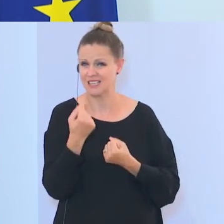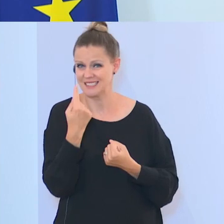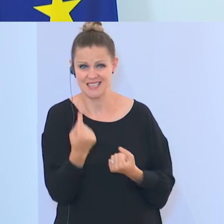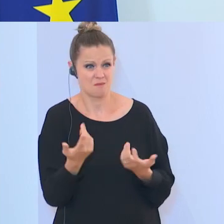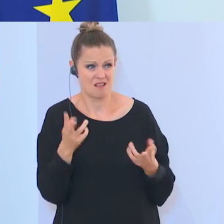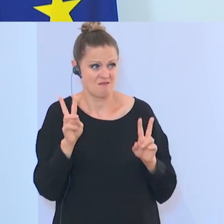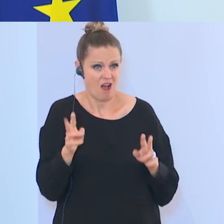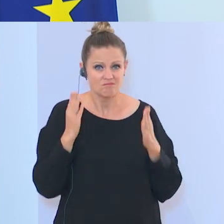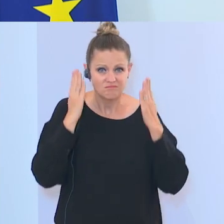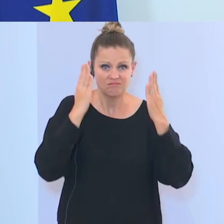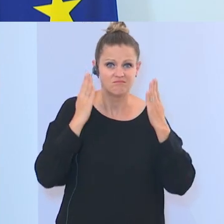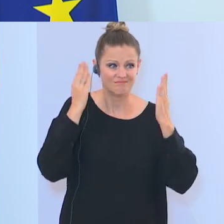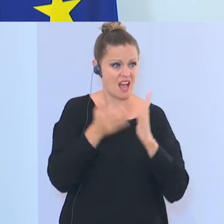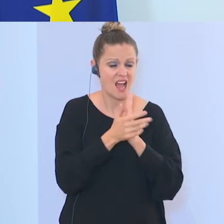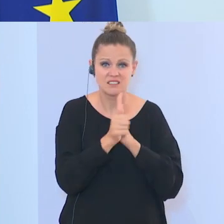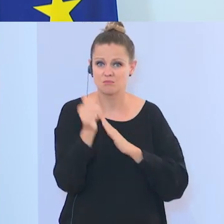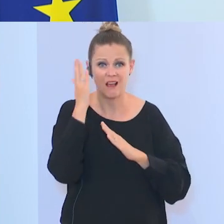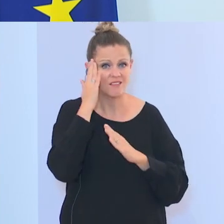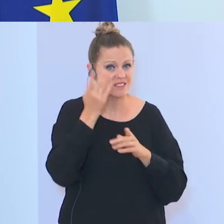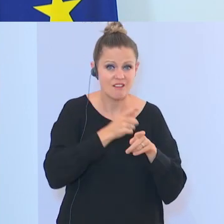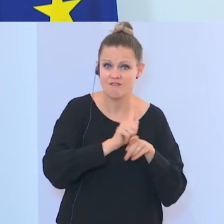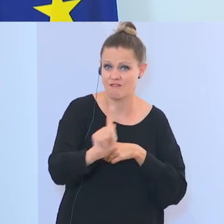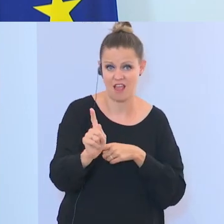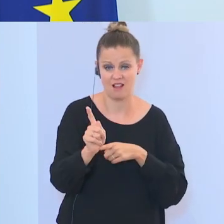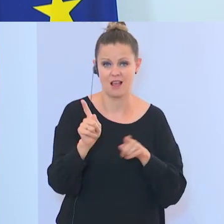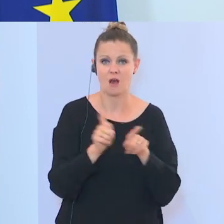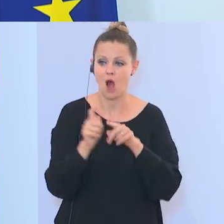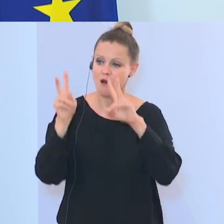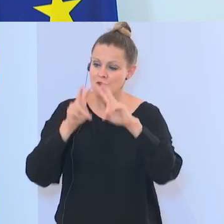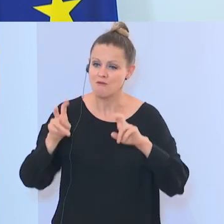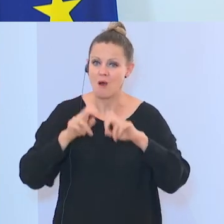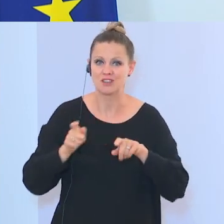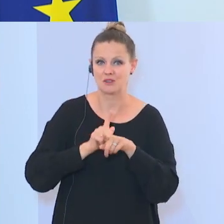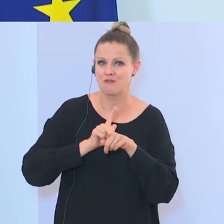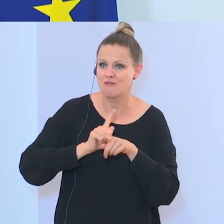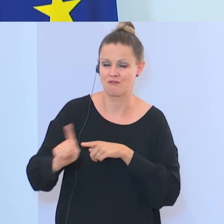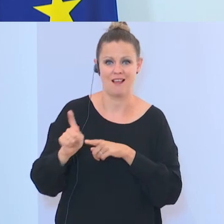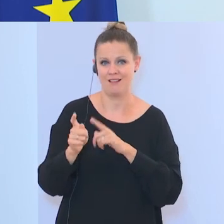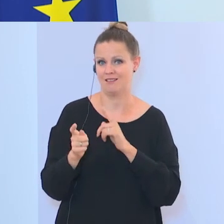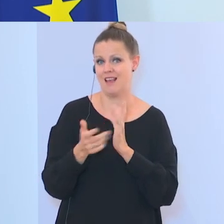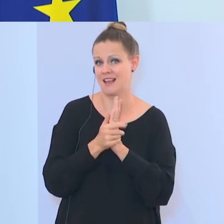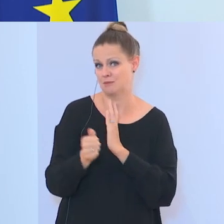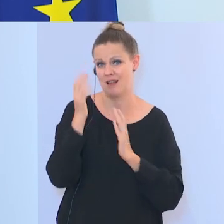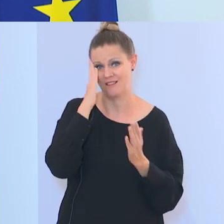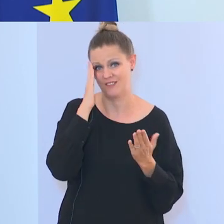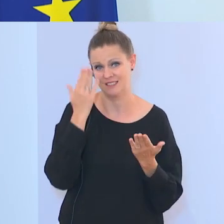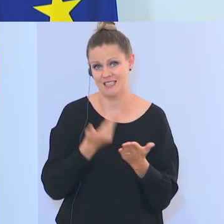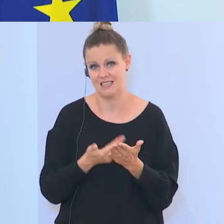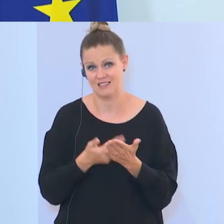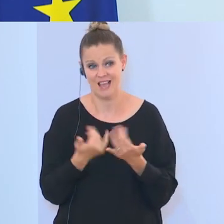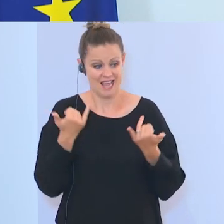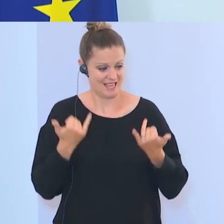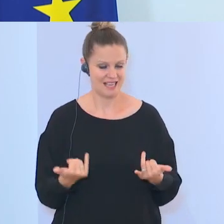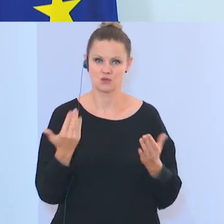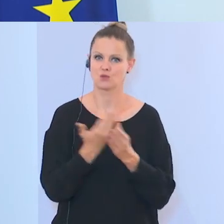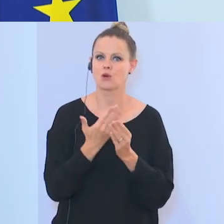aus. die Expertise fehlt, aber in der Forschung fehlt auch diese Expertise. Das heißt, diese Arbeit, diese